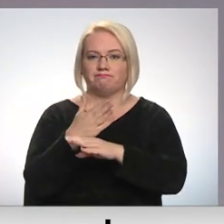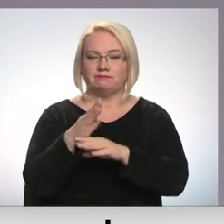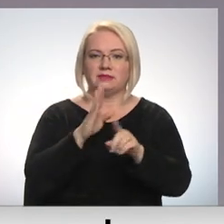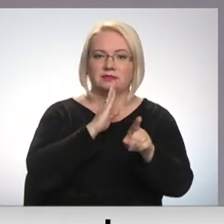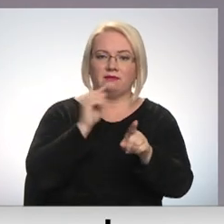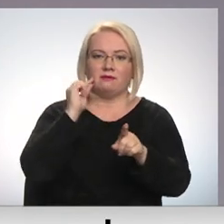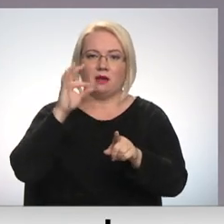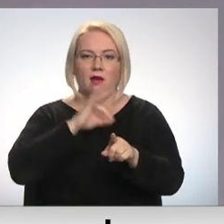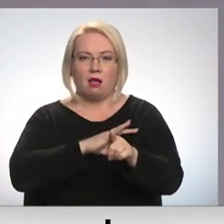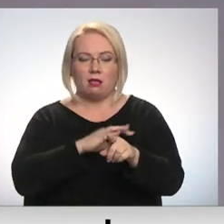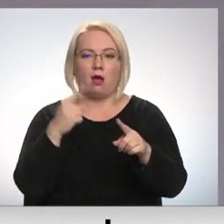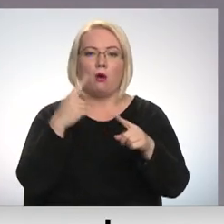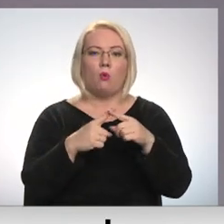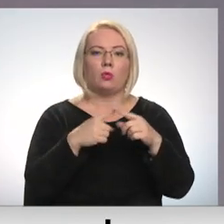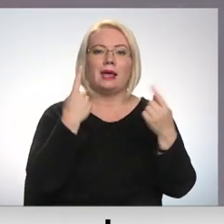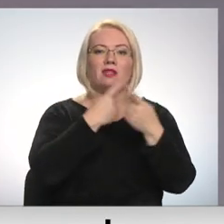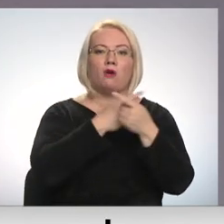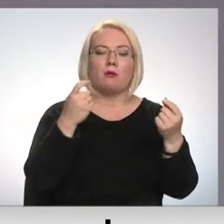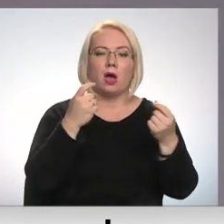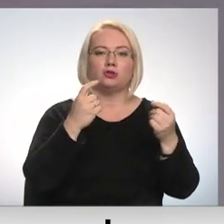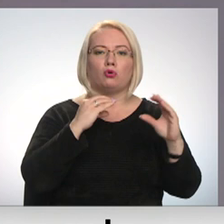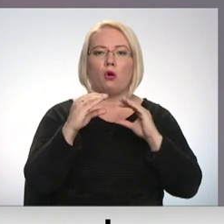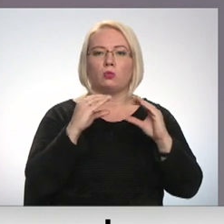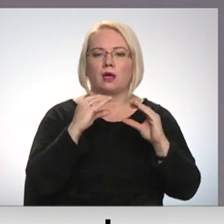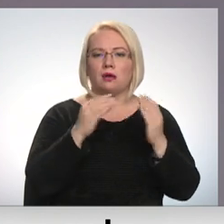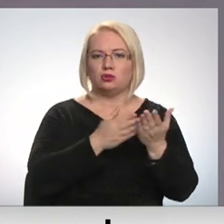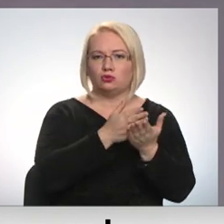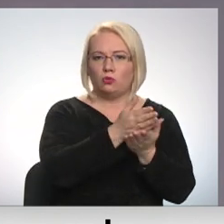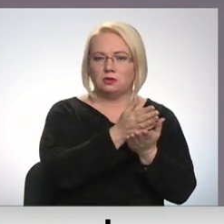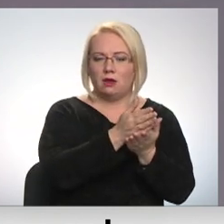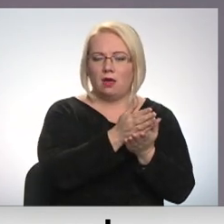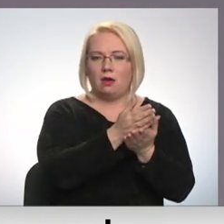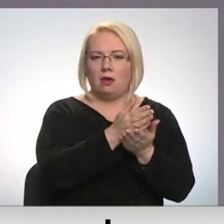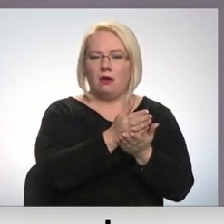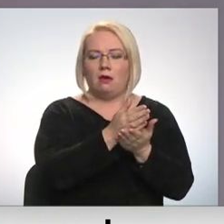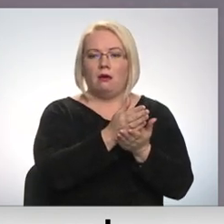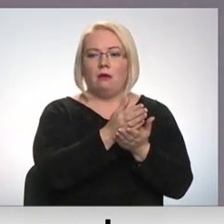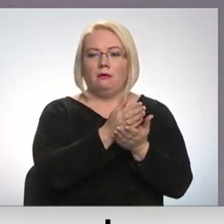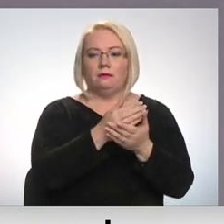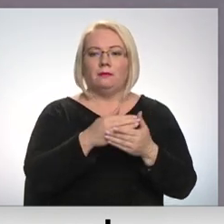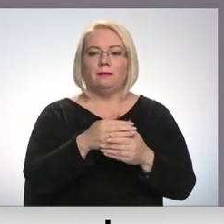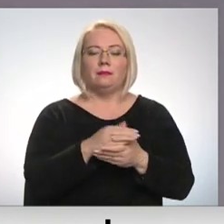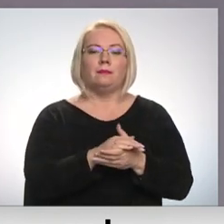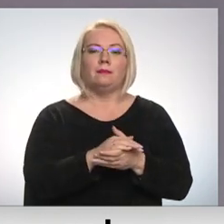radītājs bija. Un informācijas un komunikācijas pakalpojuma nozerē